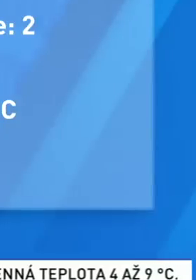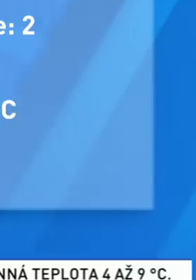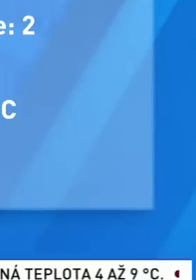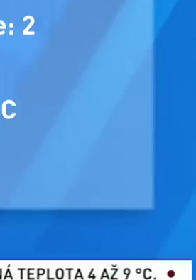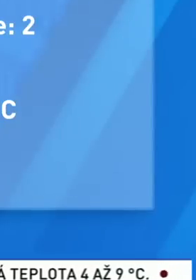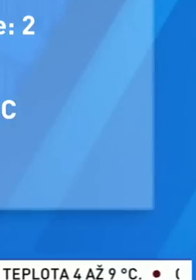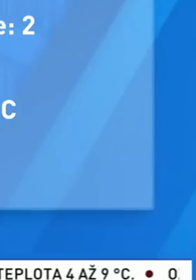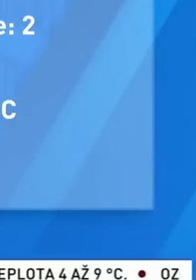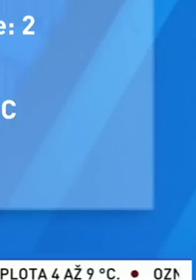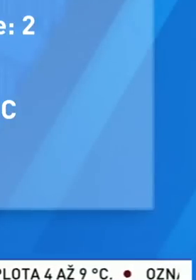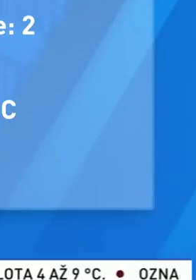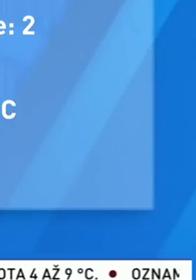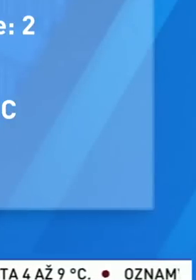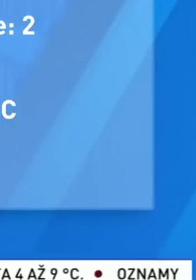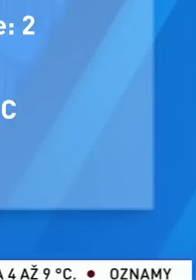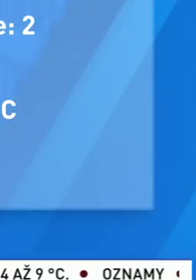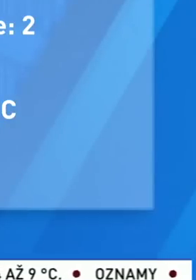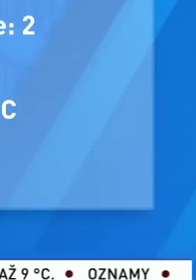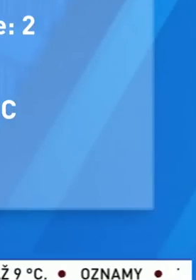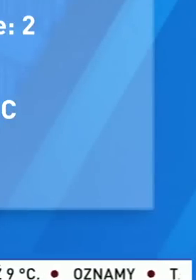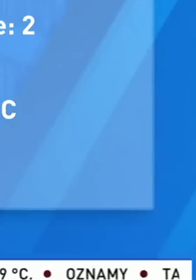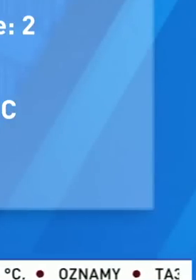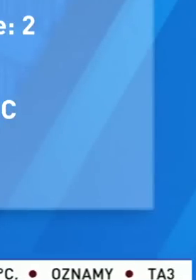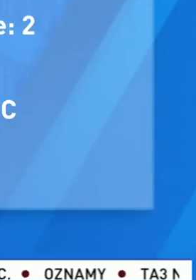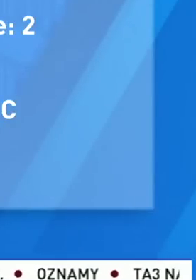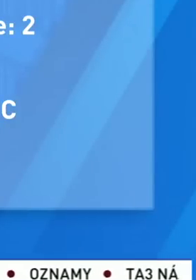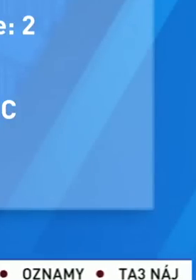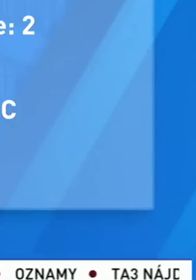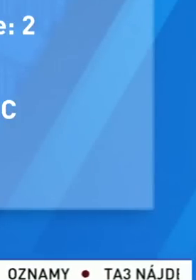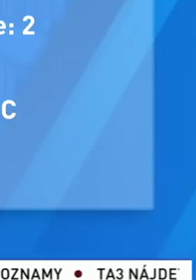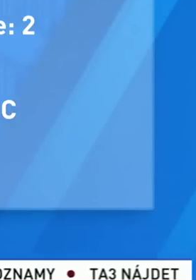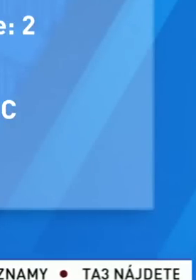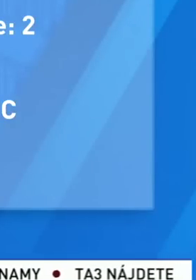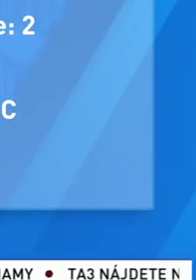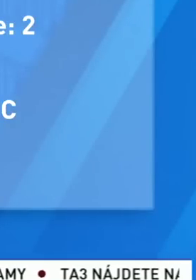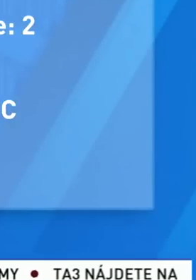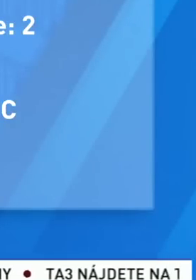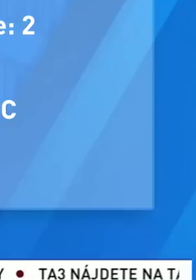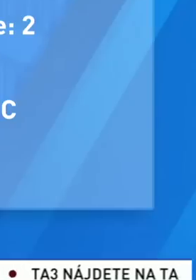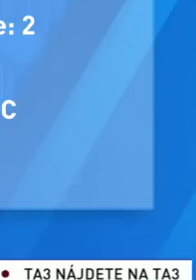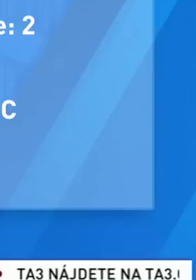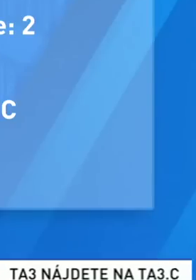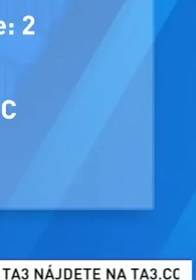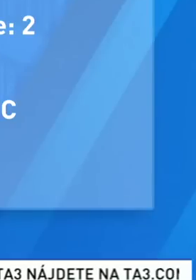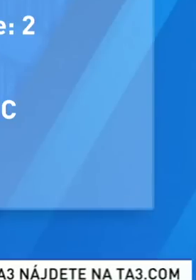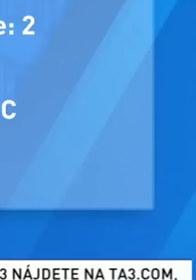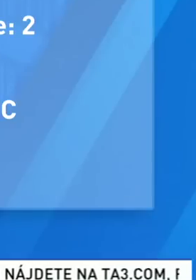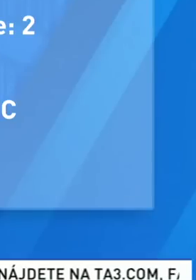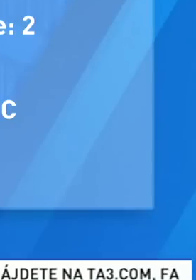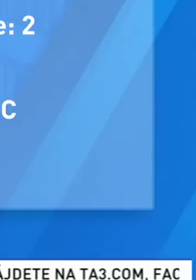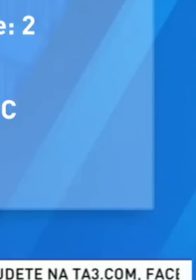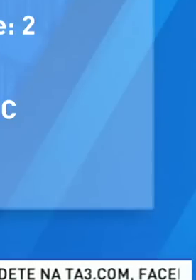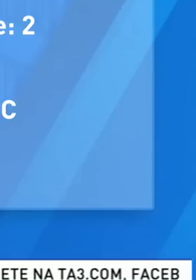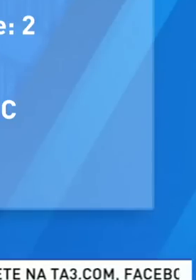Milan Majerský sa vo voľbách uchádza o mandát poslanca z miesta číslo 2. Kandiduje za kresťansko